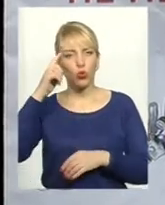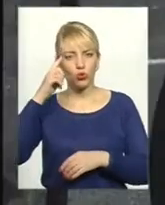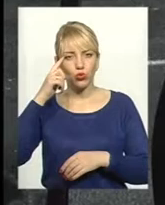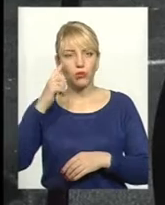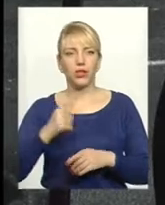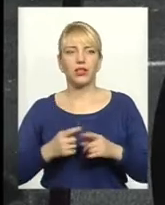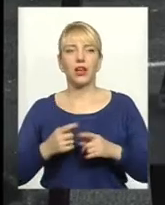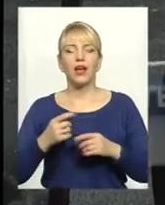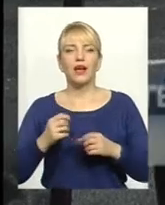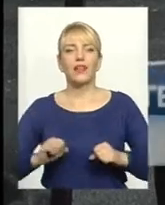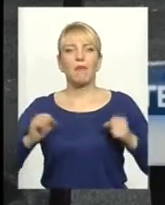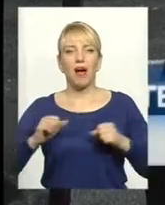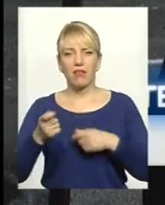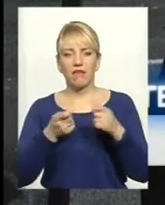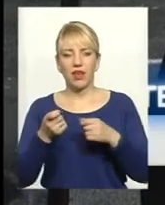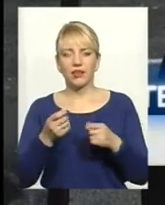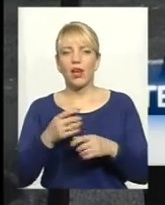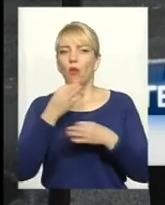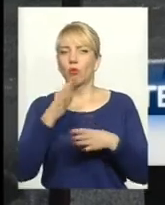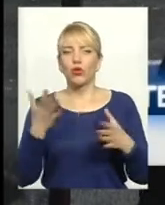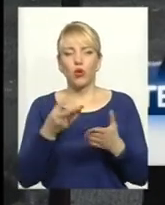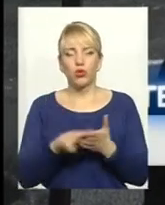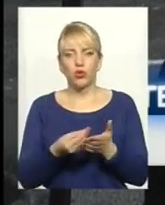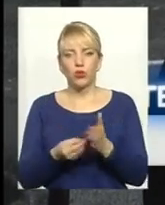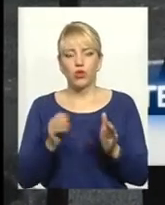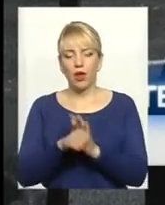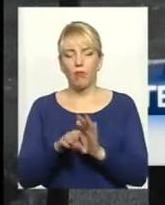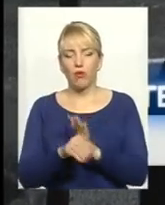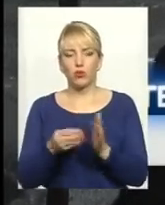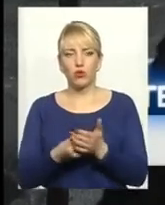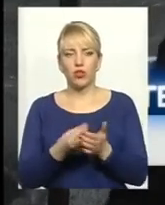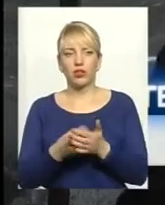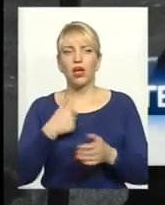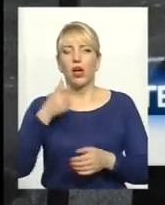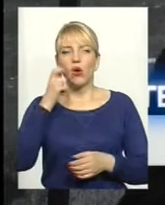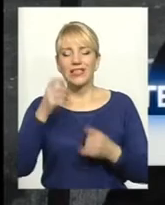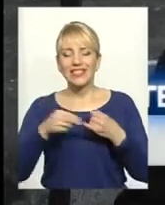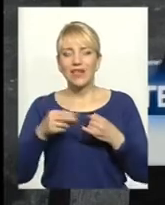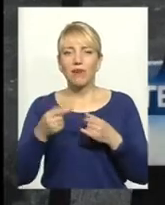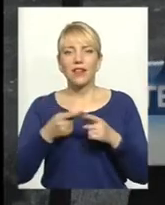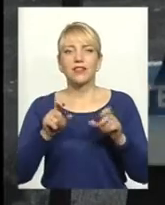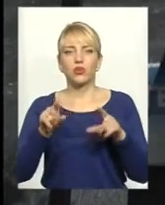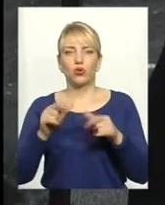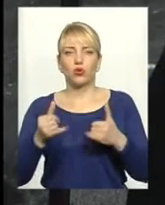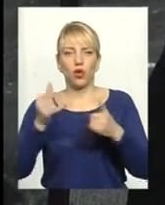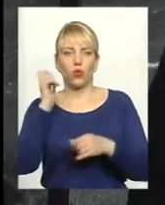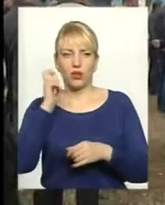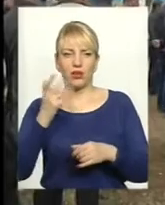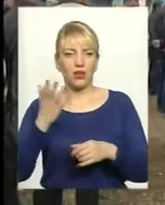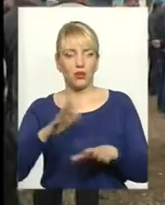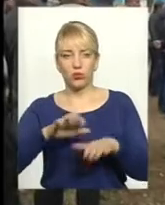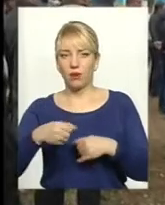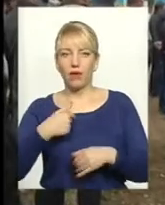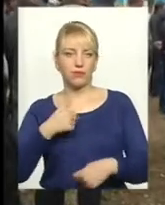бюджет. Земля – це ж хребет України. Якщо його переломити, все, ми будемо нерухомі. Все тут.